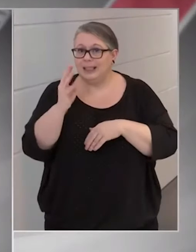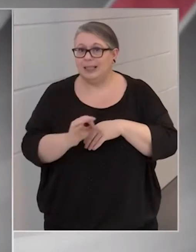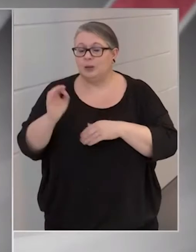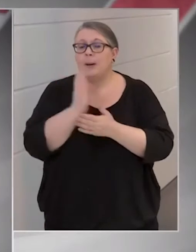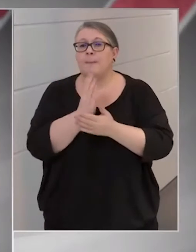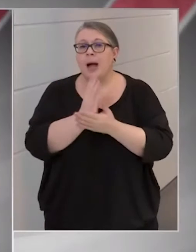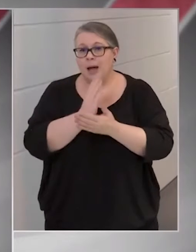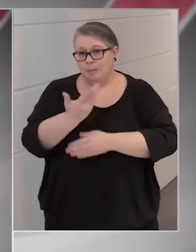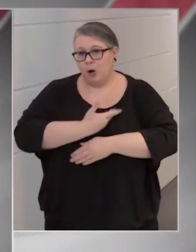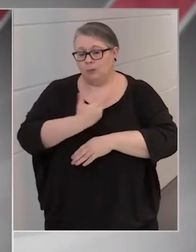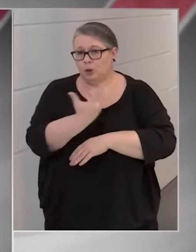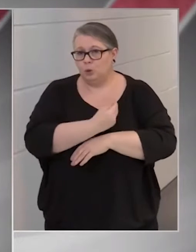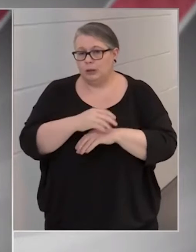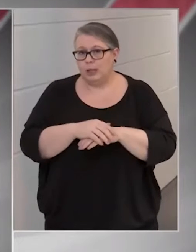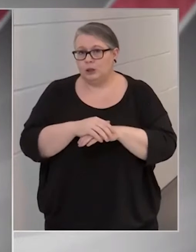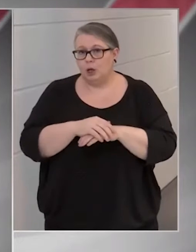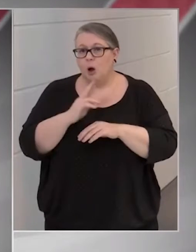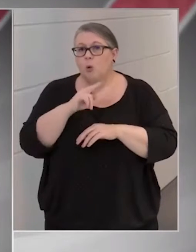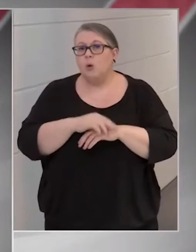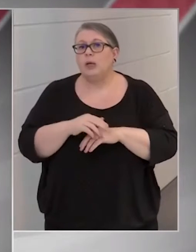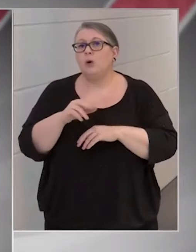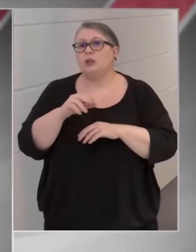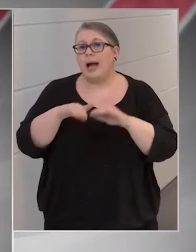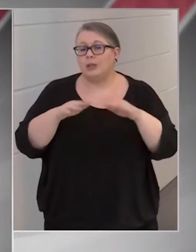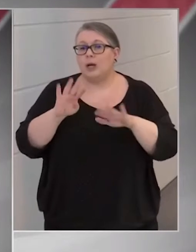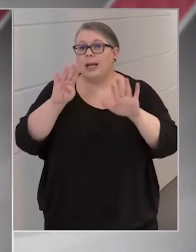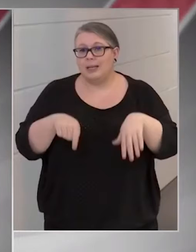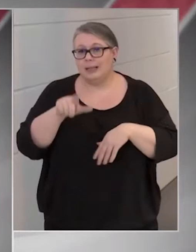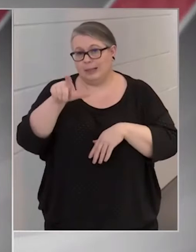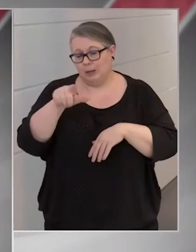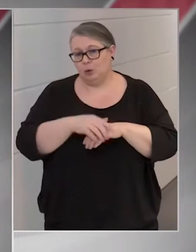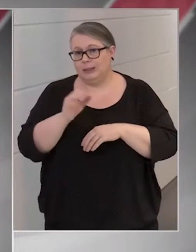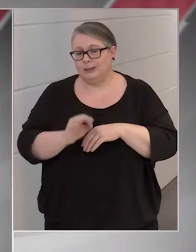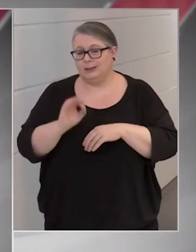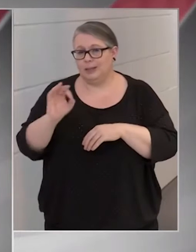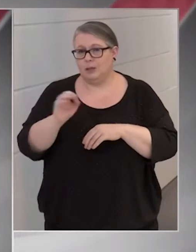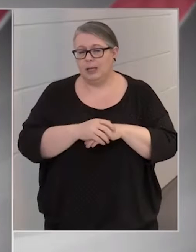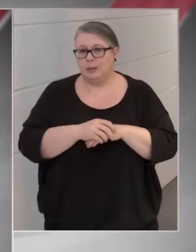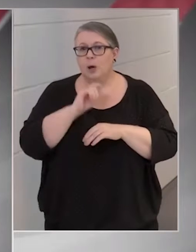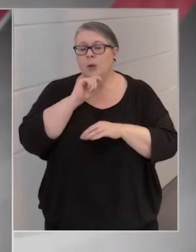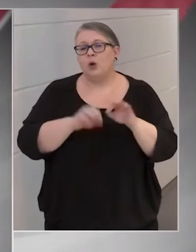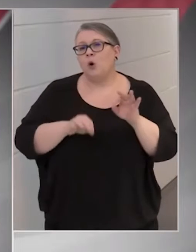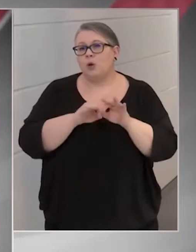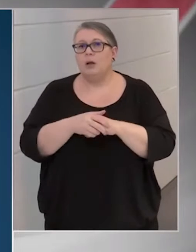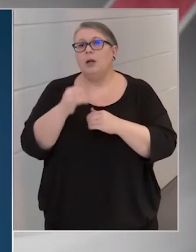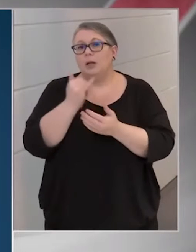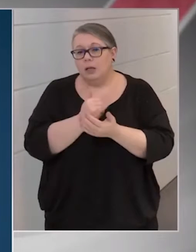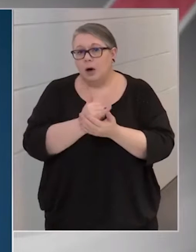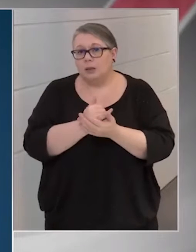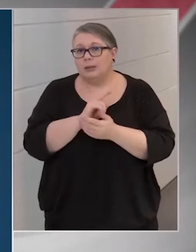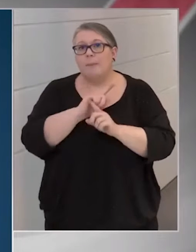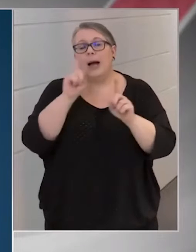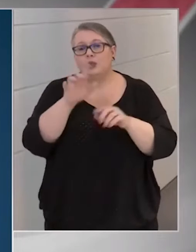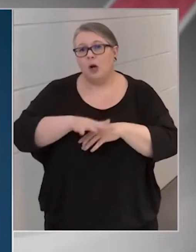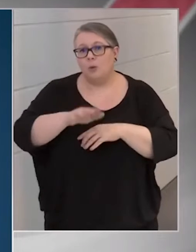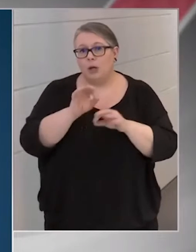Magyarország Európa egyik leggyorsabb oltási tempójád diktálja. A lakosság 16,4%-át már beoltották, fogalmazott